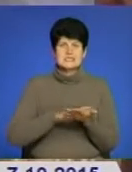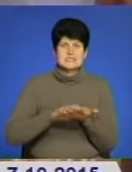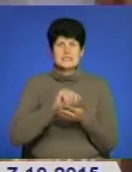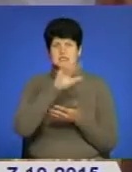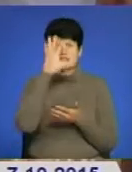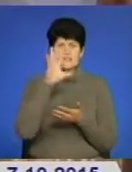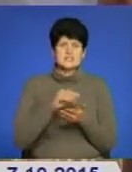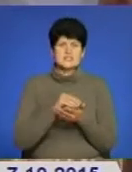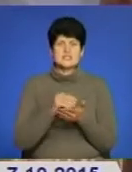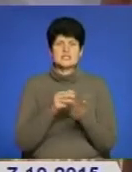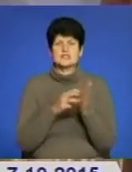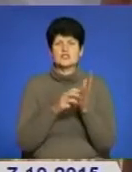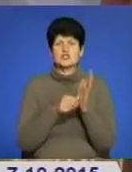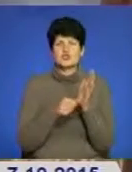світі 110 мільйонів людей.